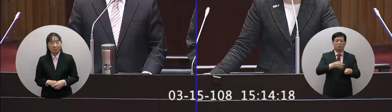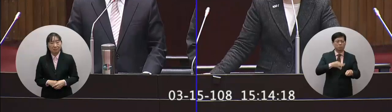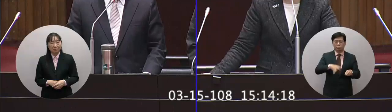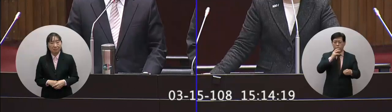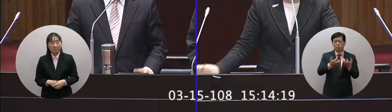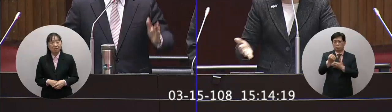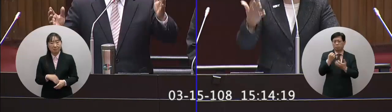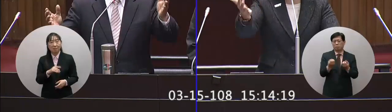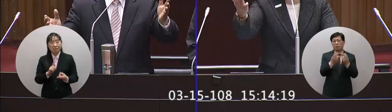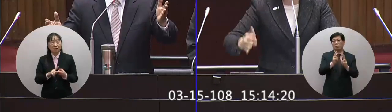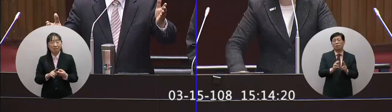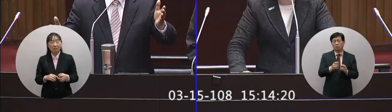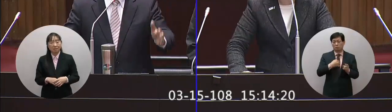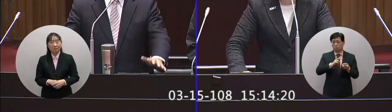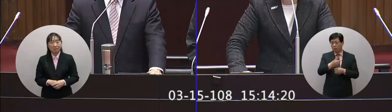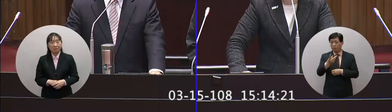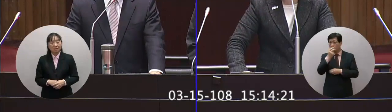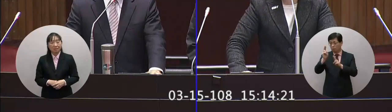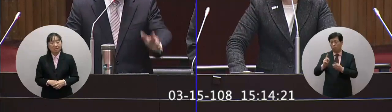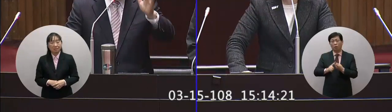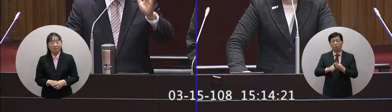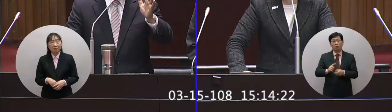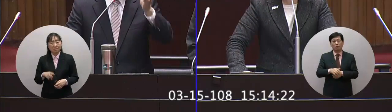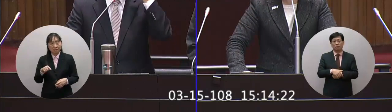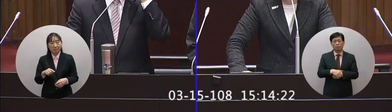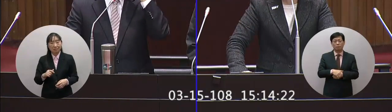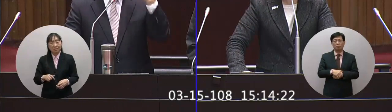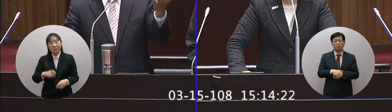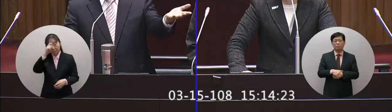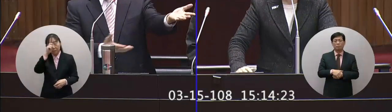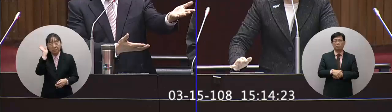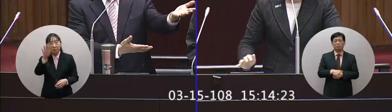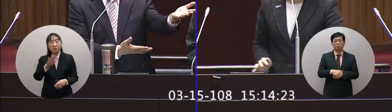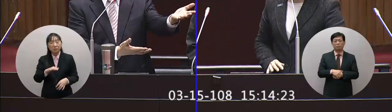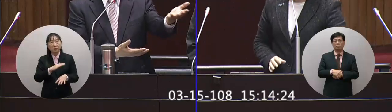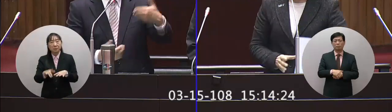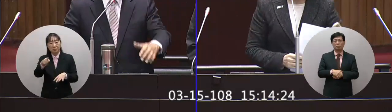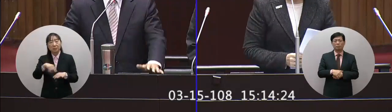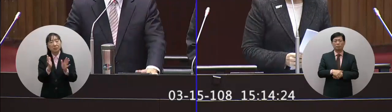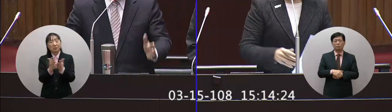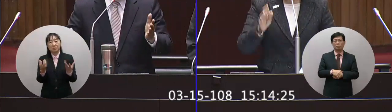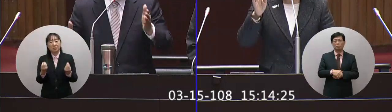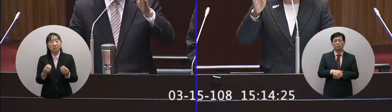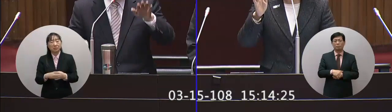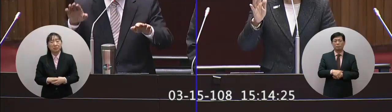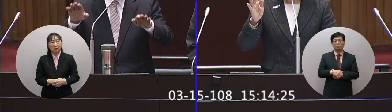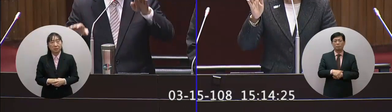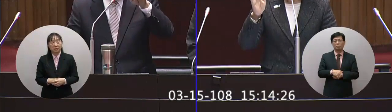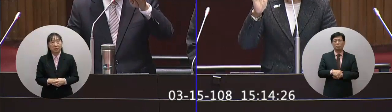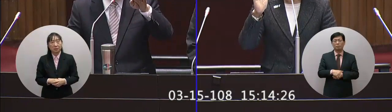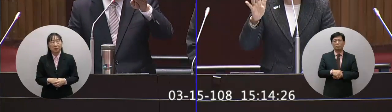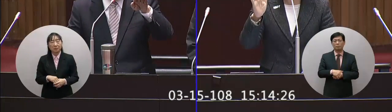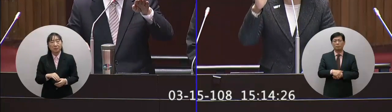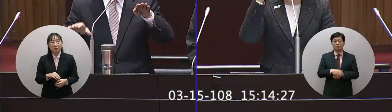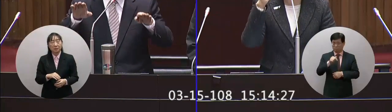火力發電了當然你們就發揮綠能了嘛不是嗎真希望有一天這個都沒有啦總是